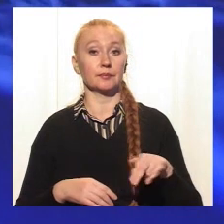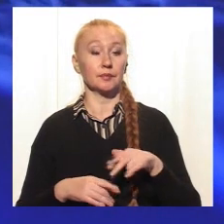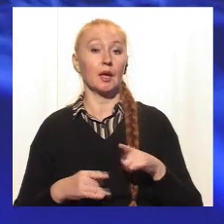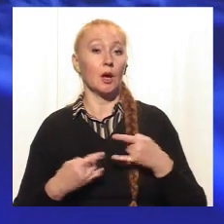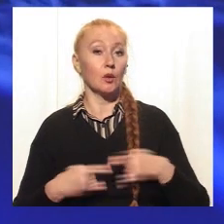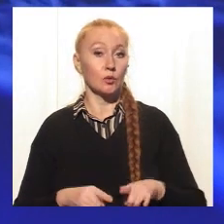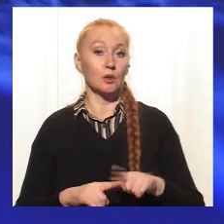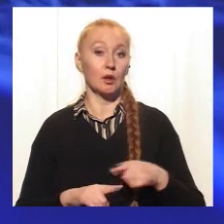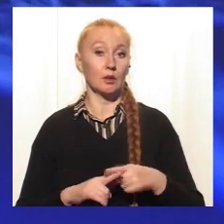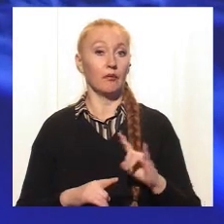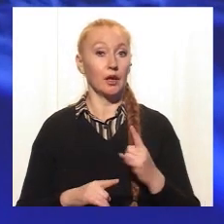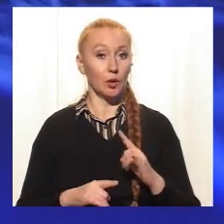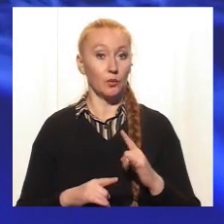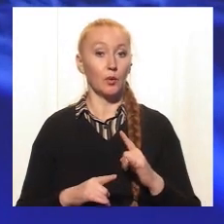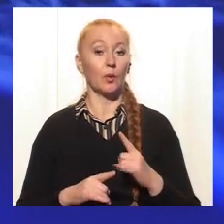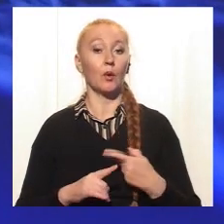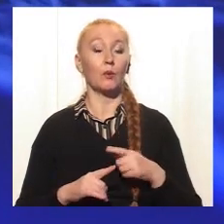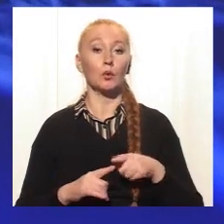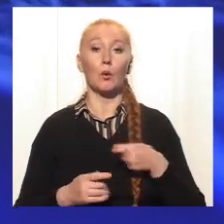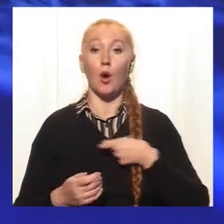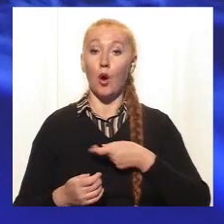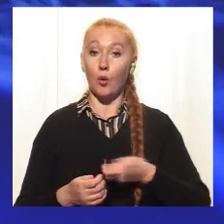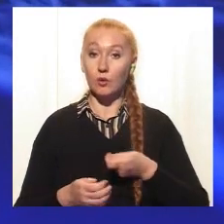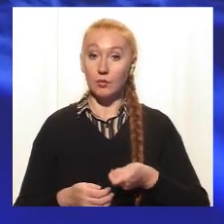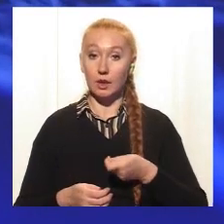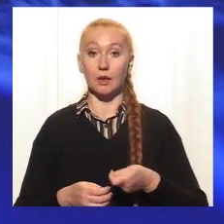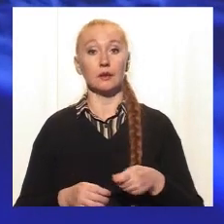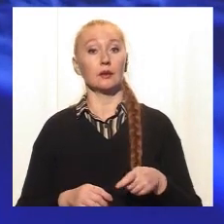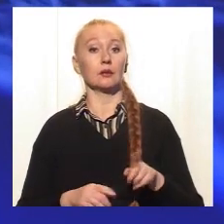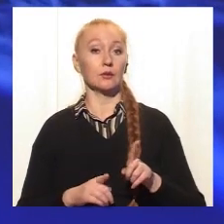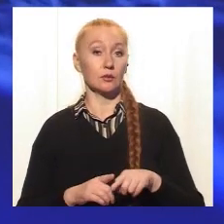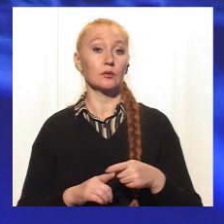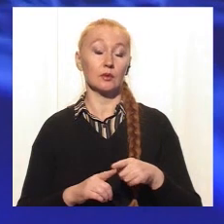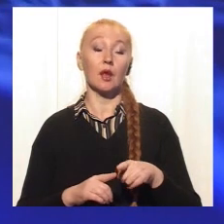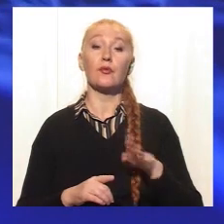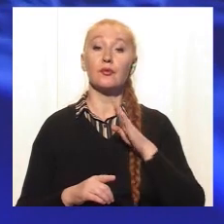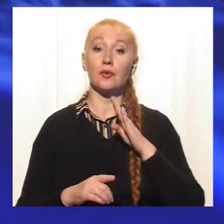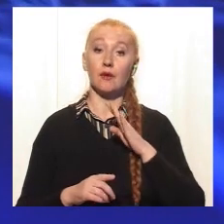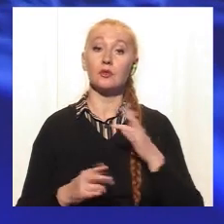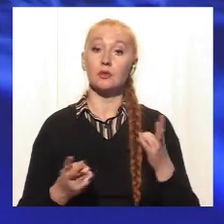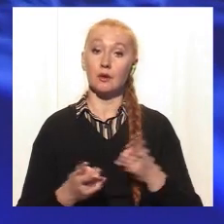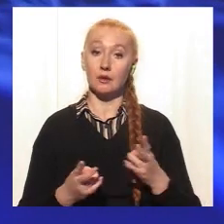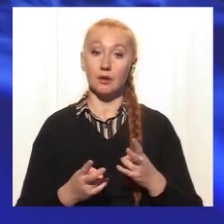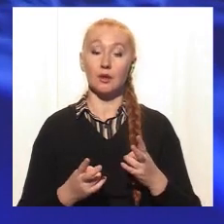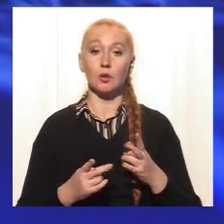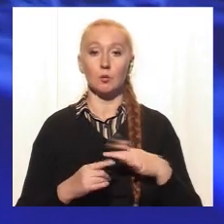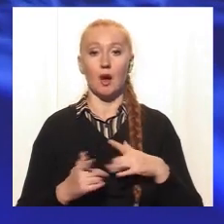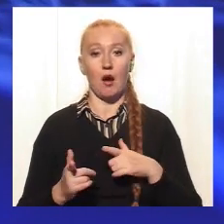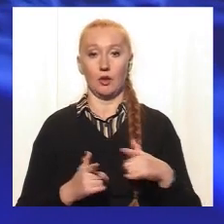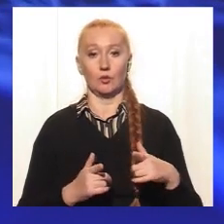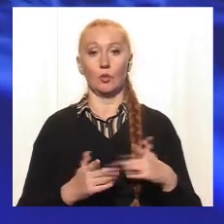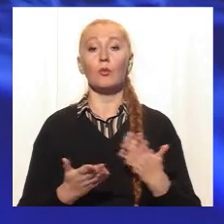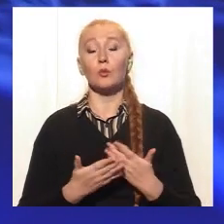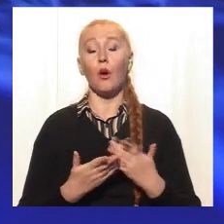рожати цього ребінка, а потім ще є це обкормлення,-таки, то я считаю, все-таки дівочка должна созреть. З